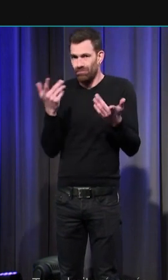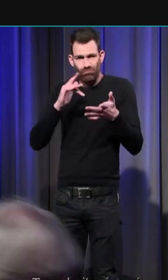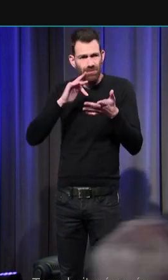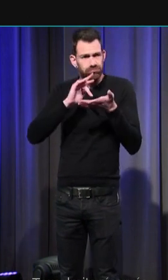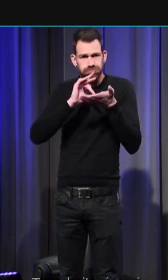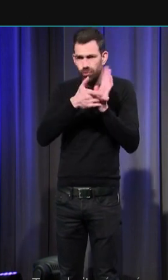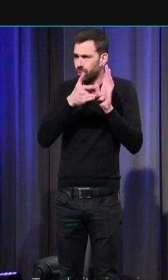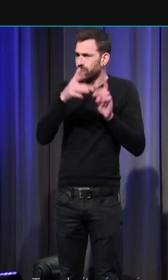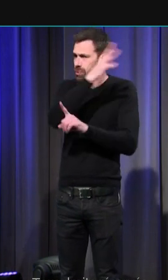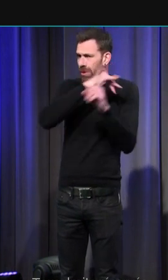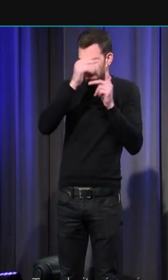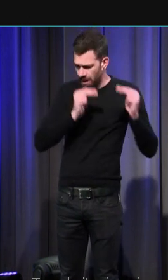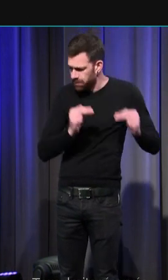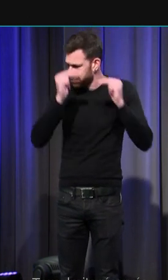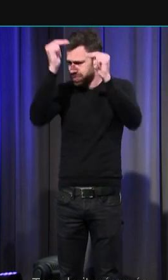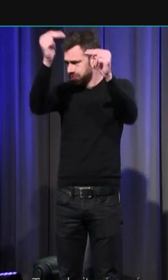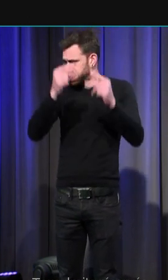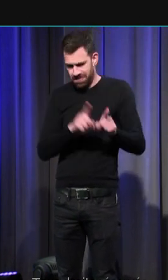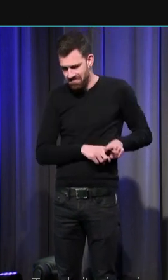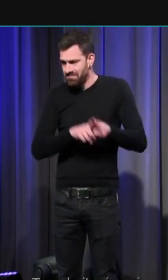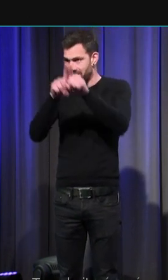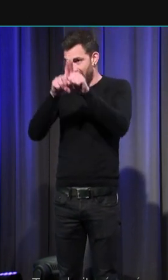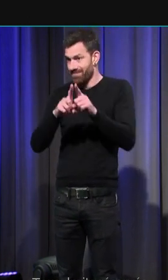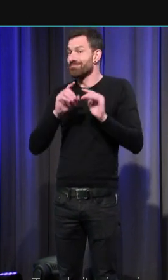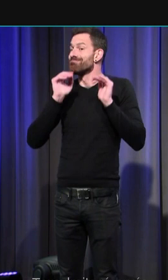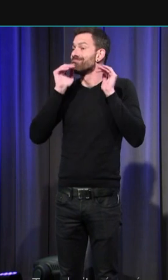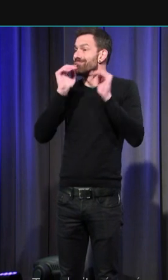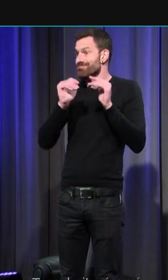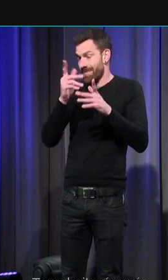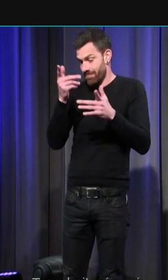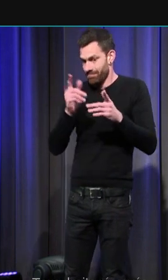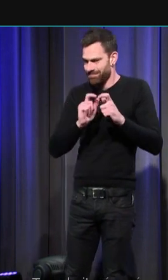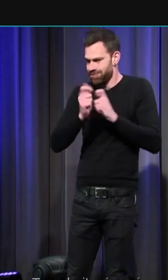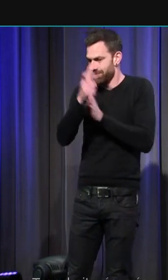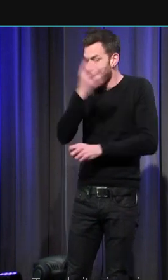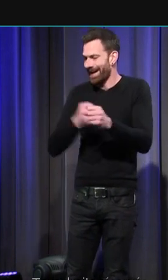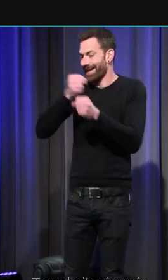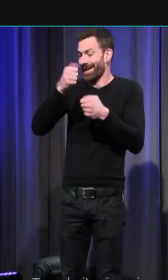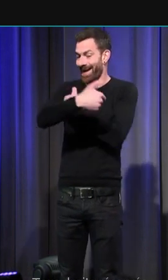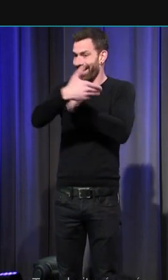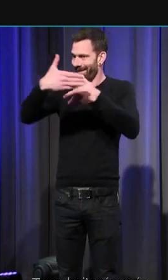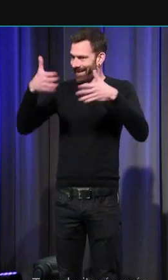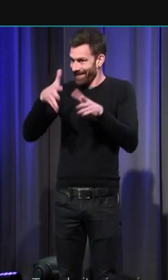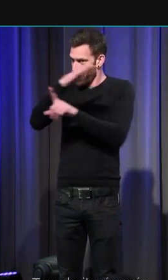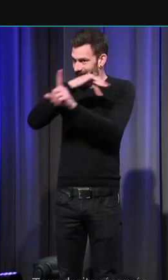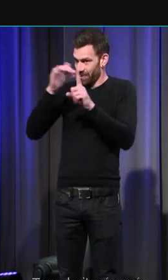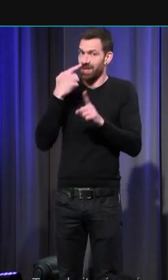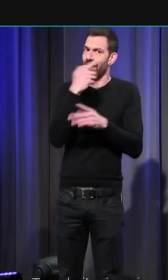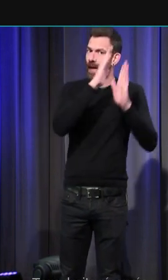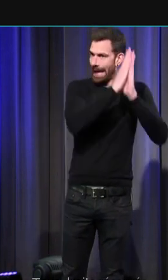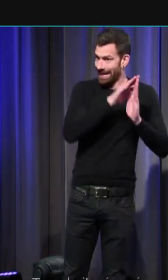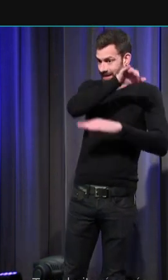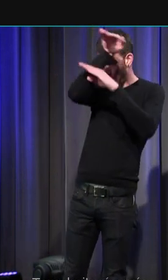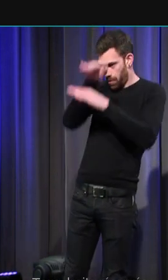les couches de la société. Elle donne même naissance à une catégorie sociale protégée par l'Église que les sources